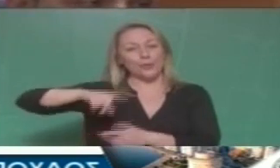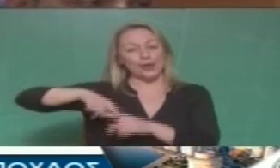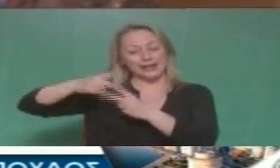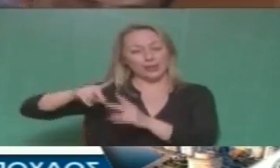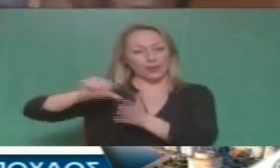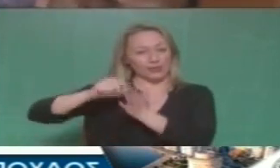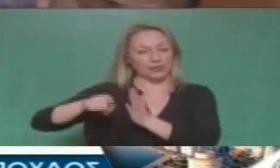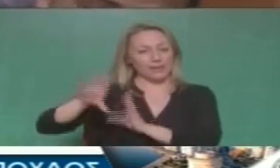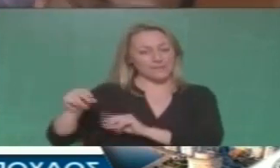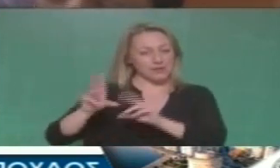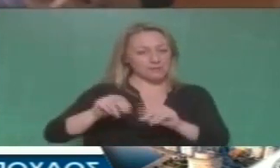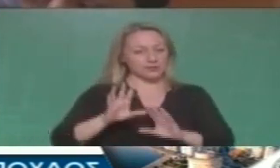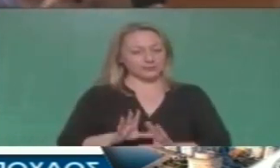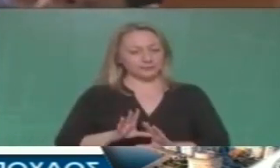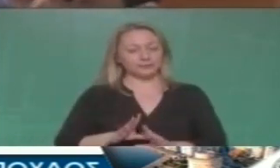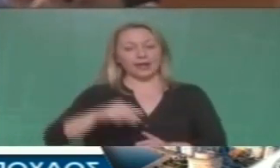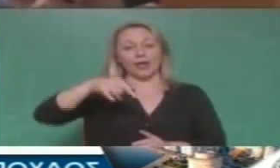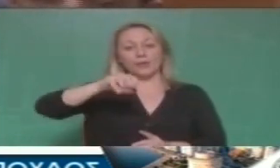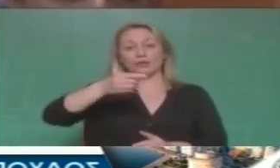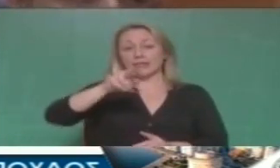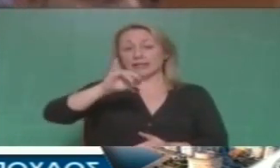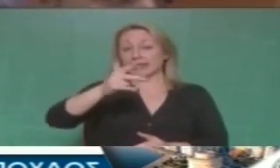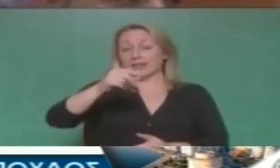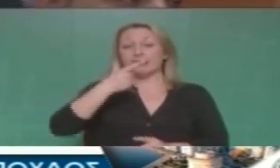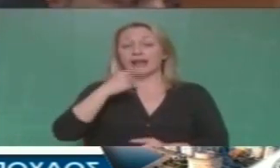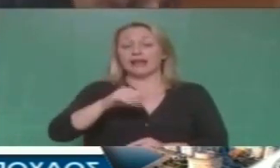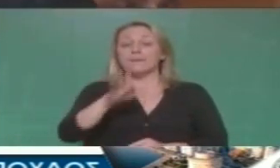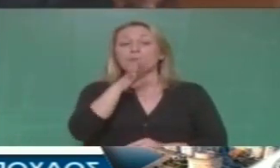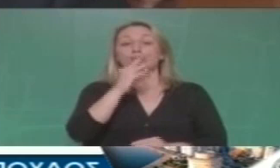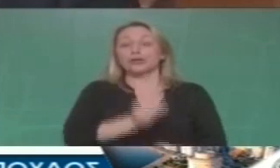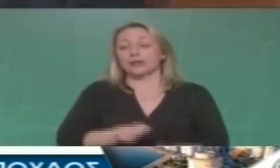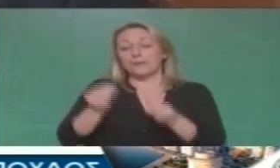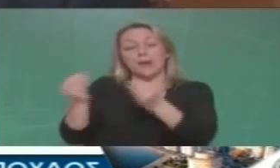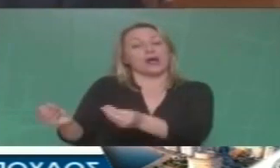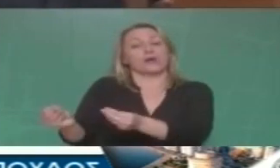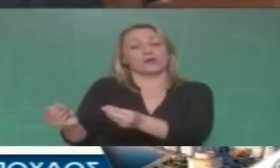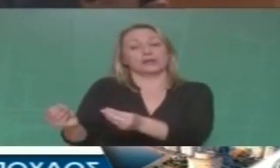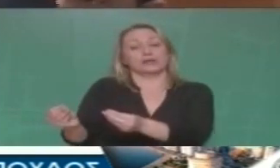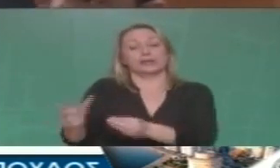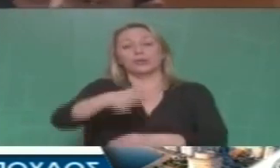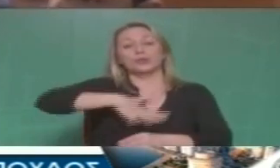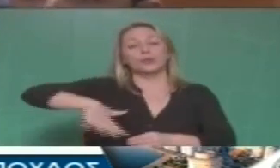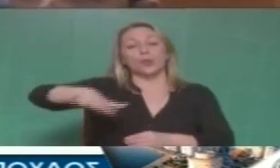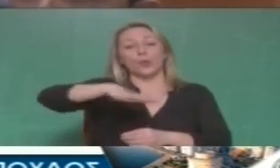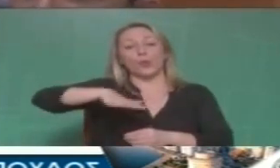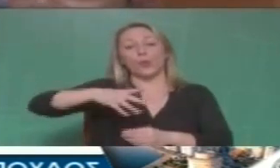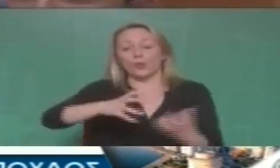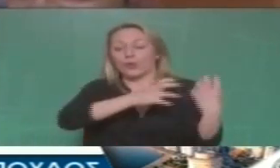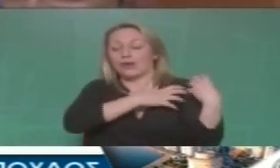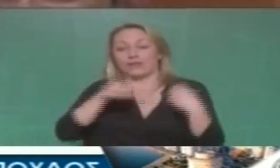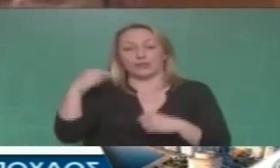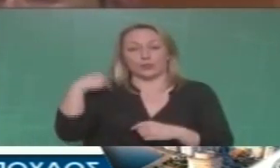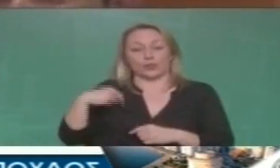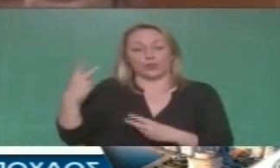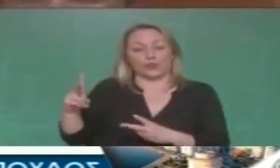Το σχέδιο μιλά για προσωρινή παραχώρηση ουσιαστικά των χώρων για ελεύθερη πρόσβαση των